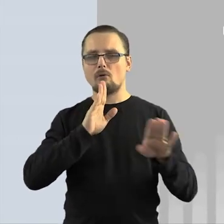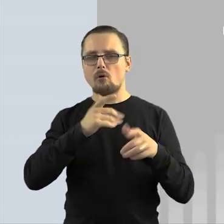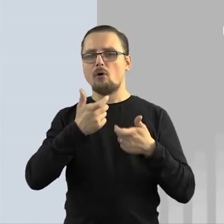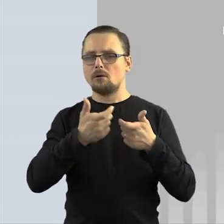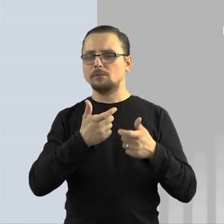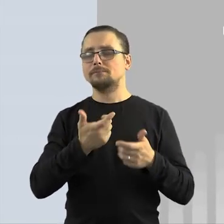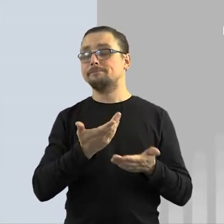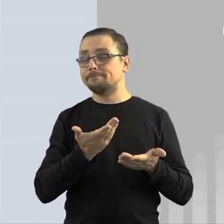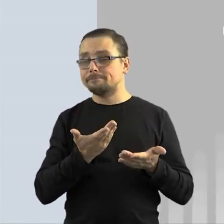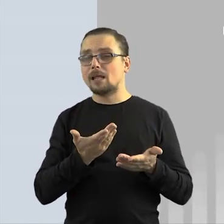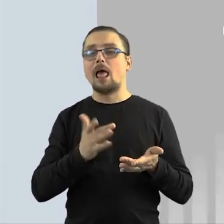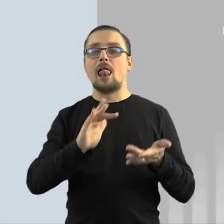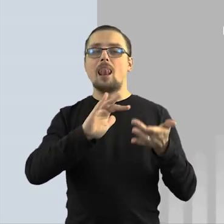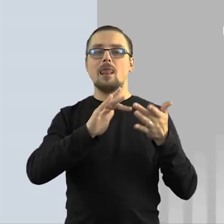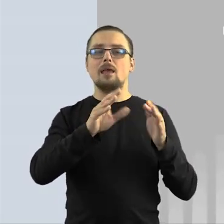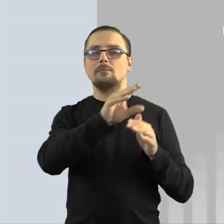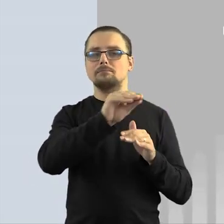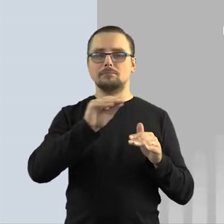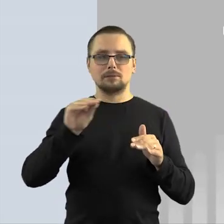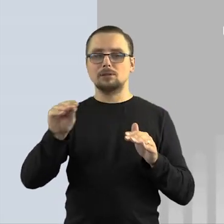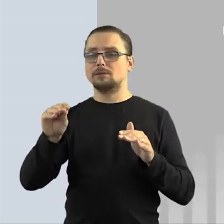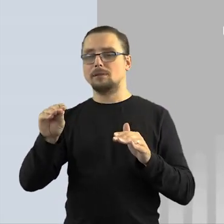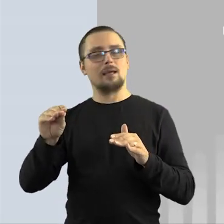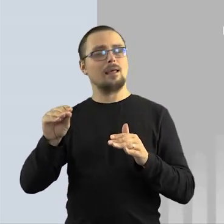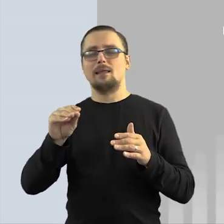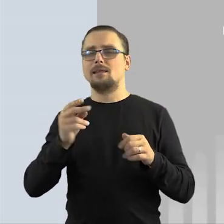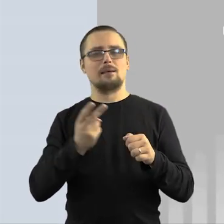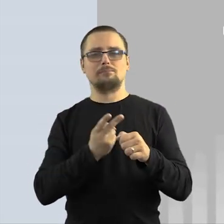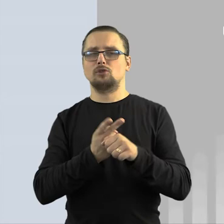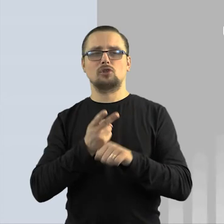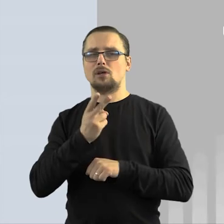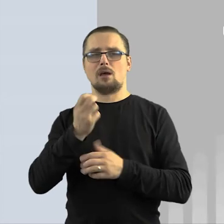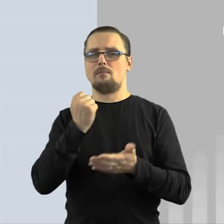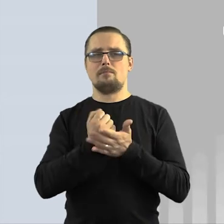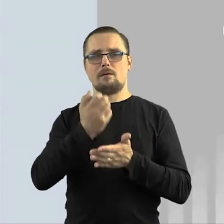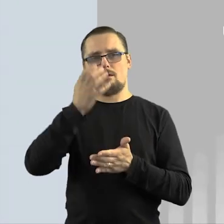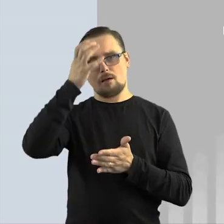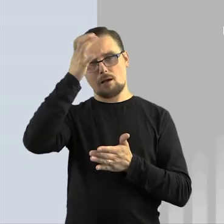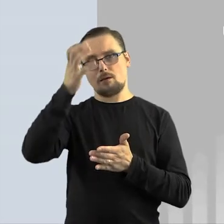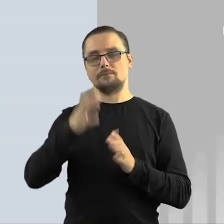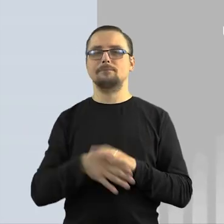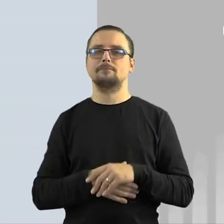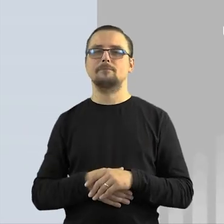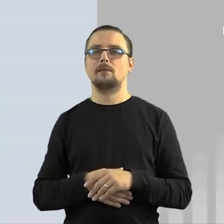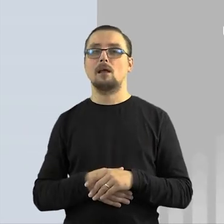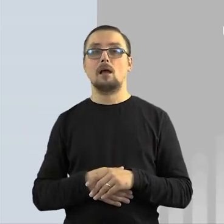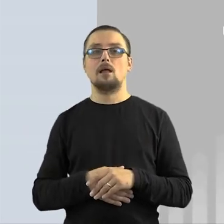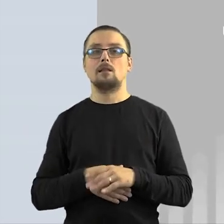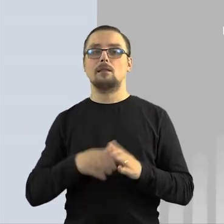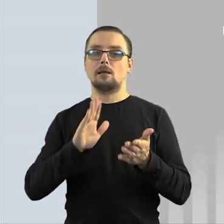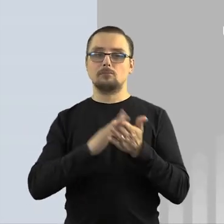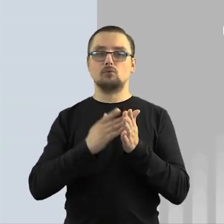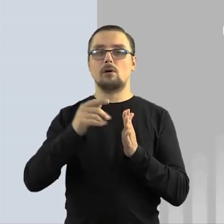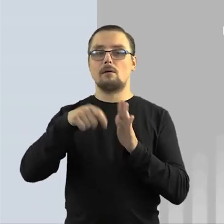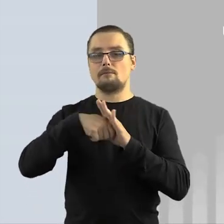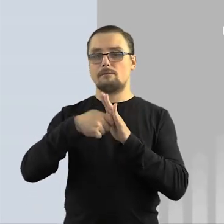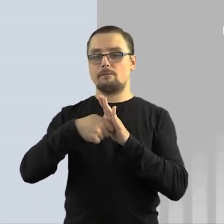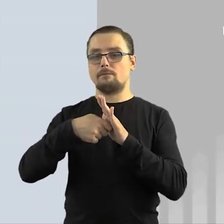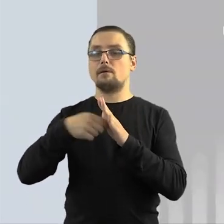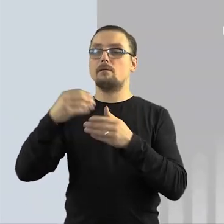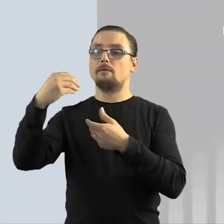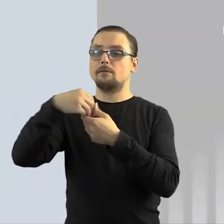Europejskiej, czy tak zostanie, czy nie. Ale jak na razie udostępnianie samego linku nigdy nie będzie naruszało prawa autorskiego. W przypadku